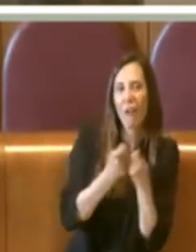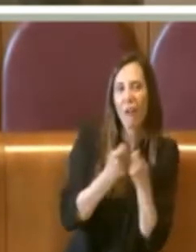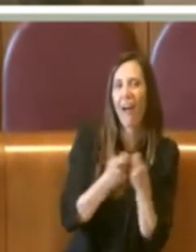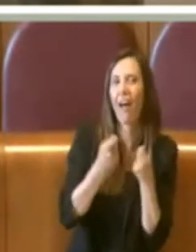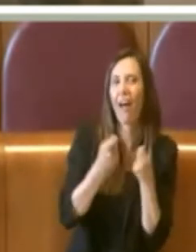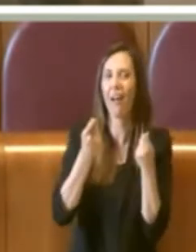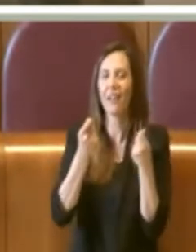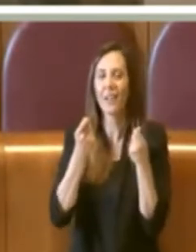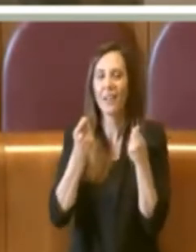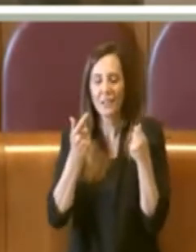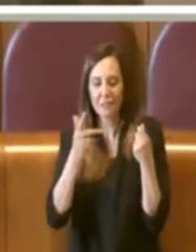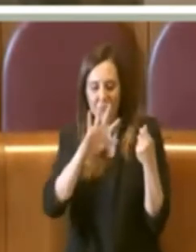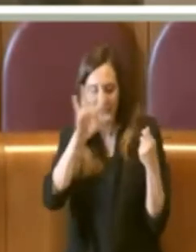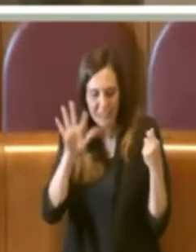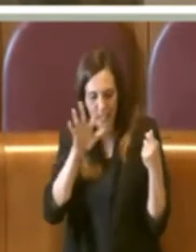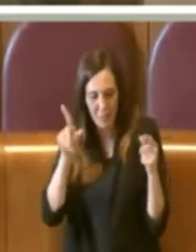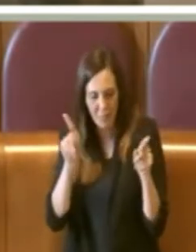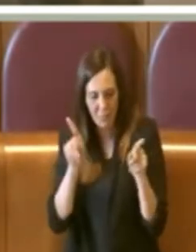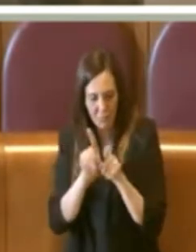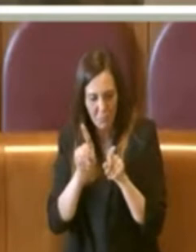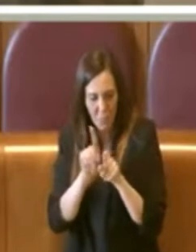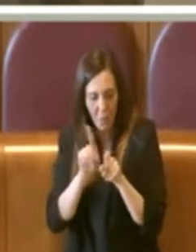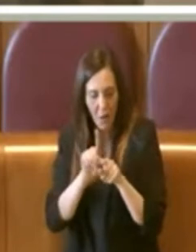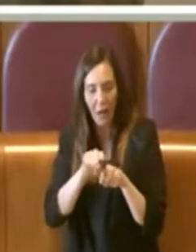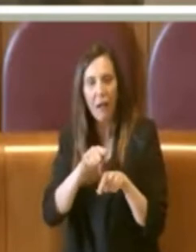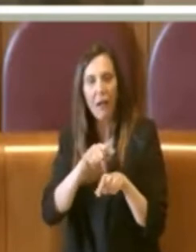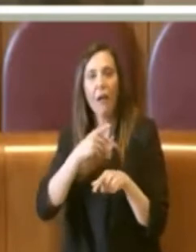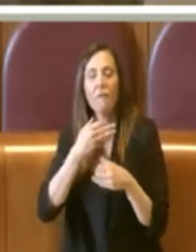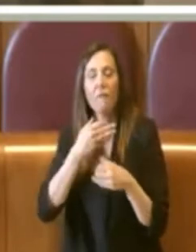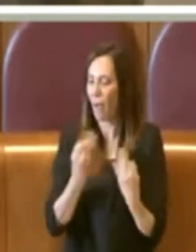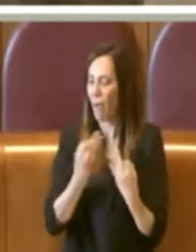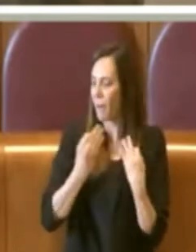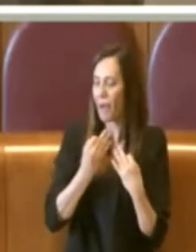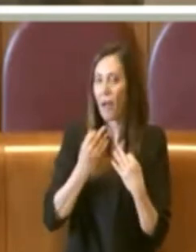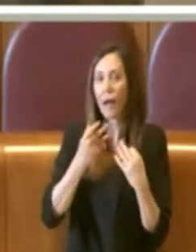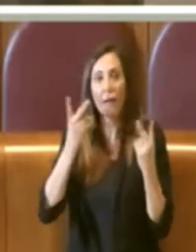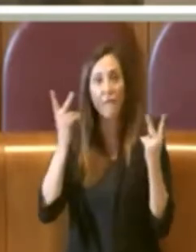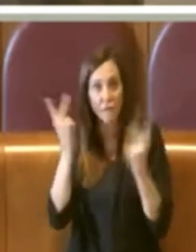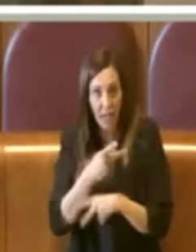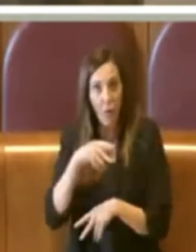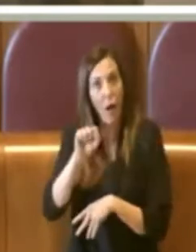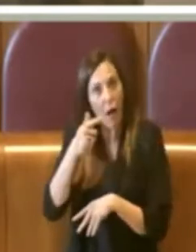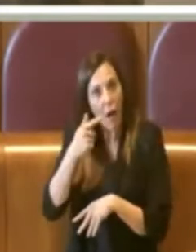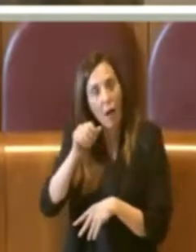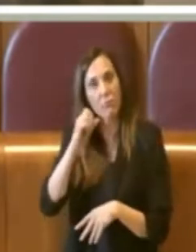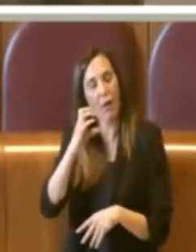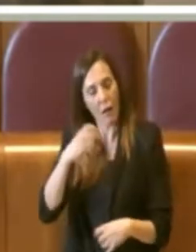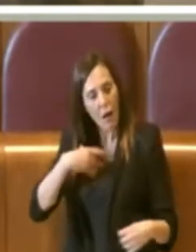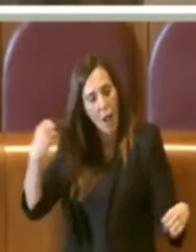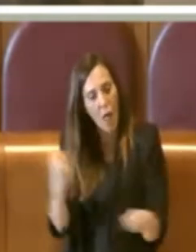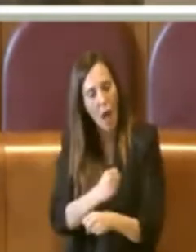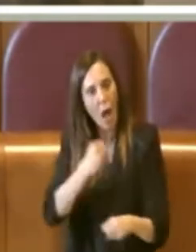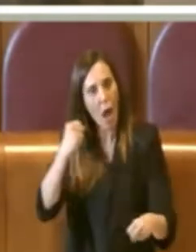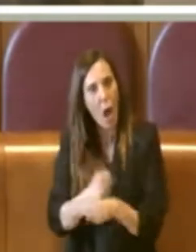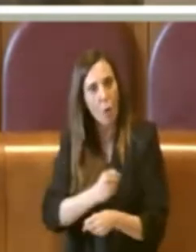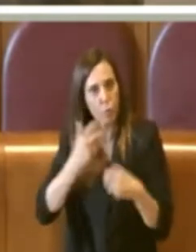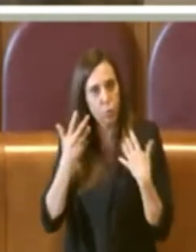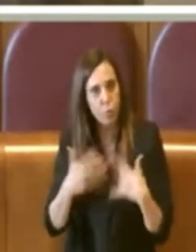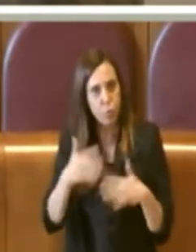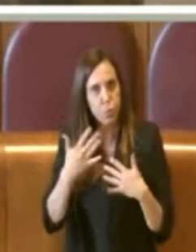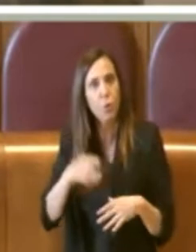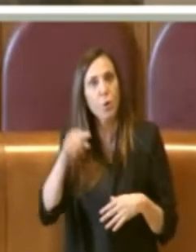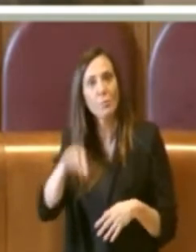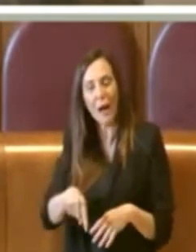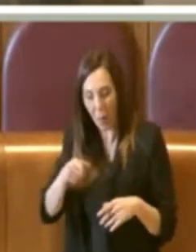diciamo così, di andazzo per il quale va tutto bene. Per carità, abbiamo fatto molto su ATAC, ma questo è proprio il momento in cui